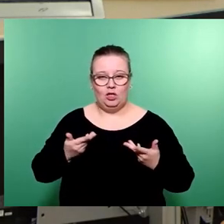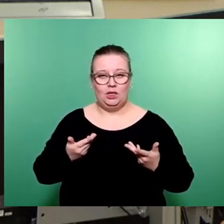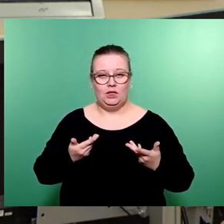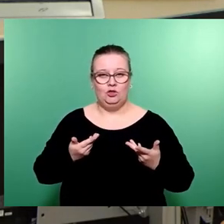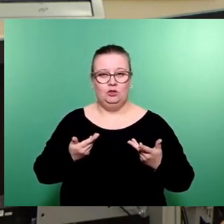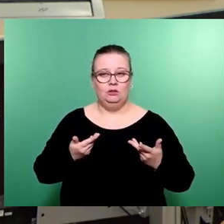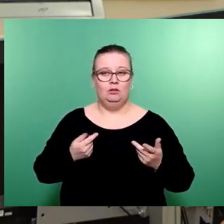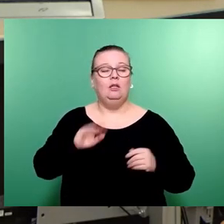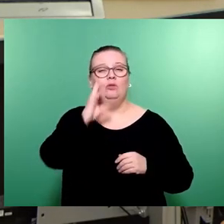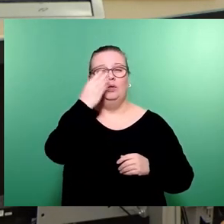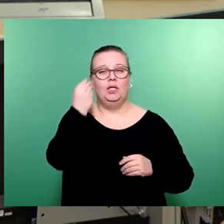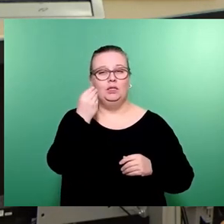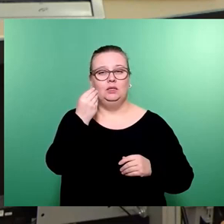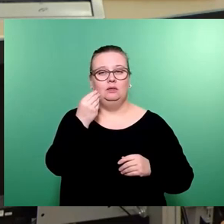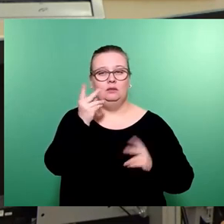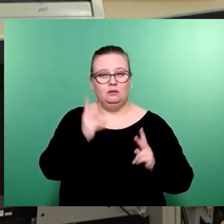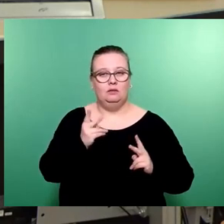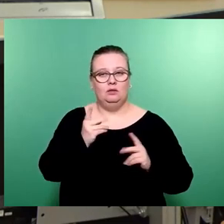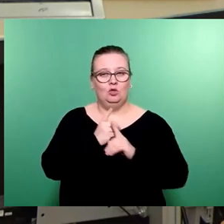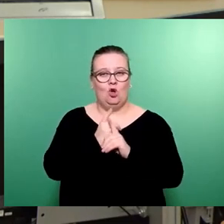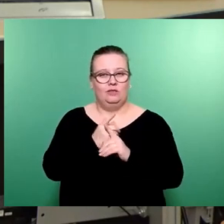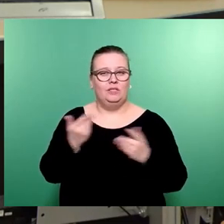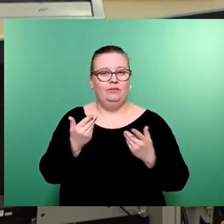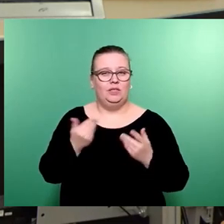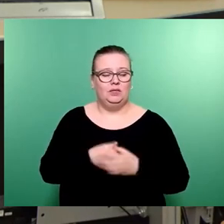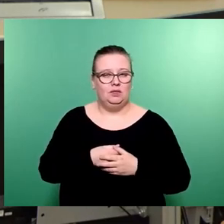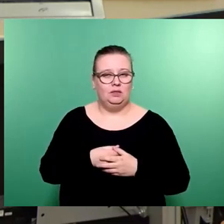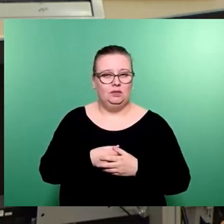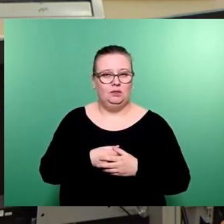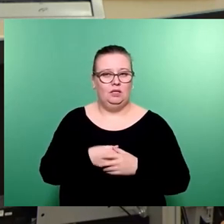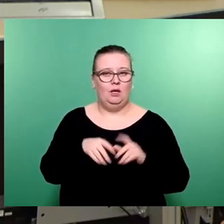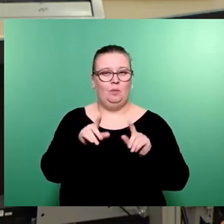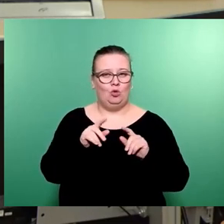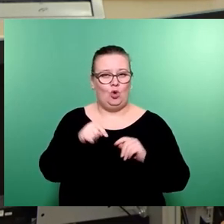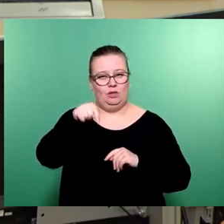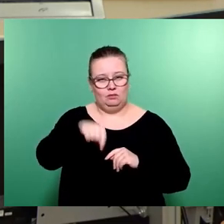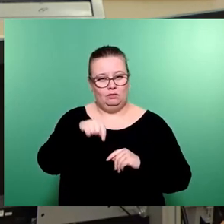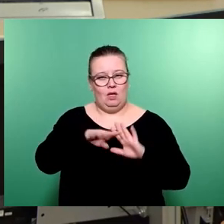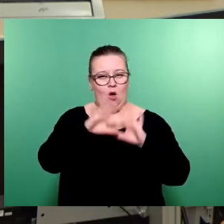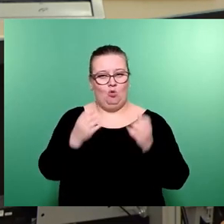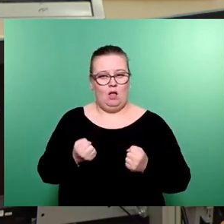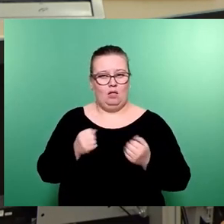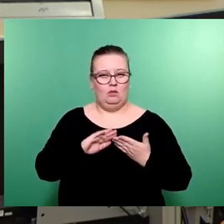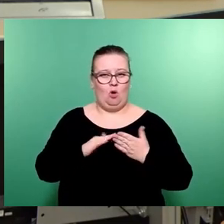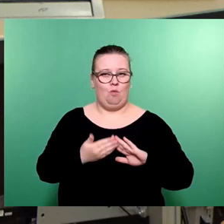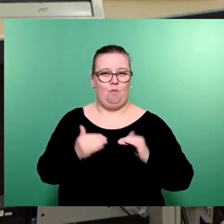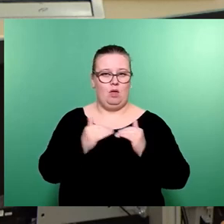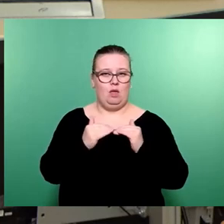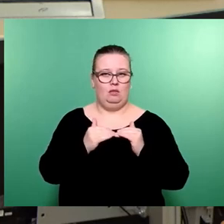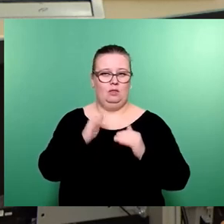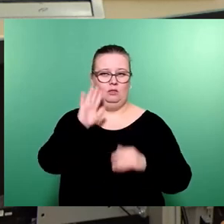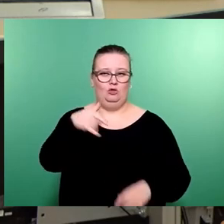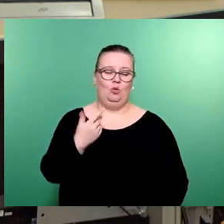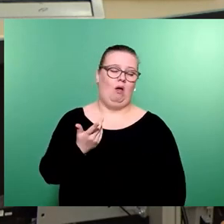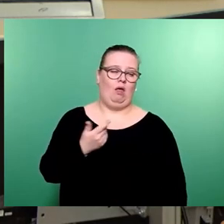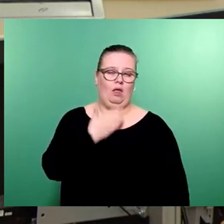vergessen, diese Frage auch mit Konsequenzen zu belegen. Das zeigt, dass dieser Haushaltskompromiss nicht nur mit heißer Nadel